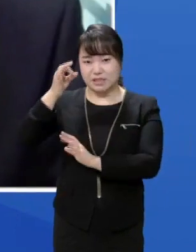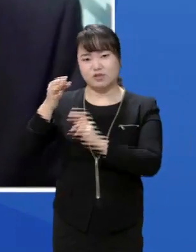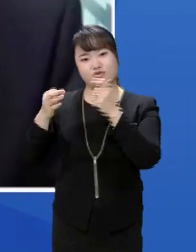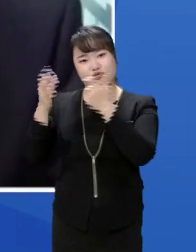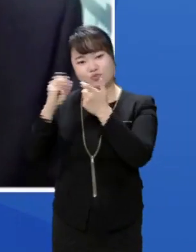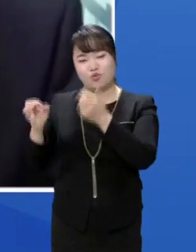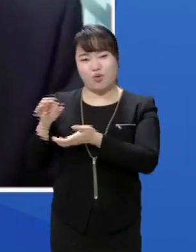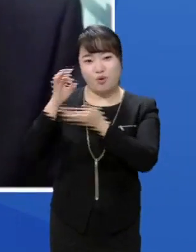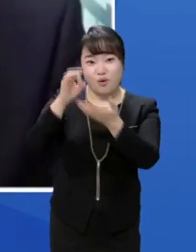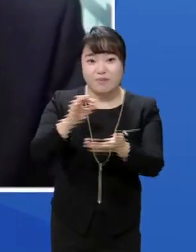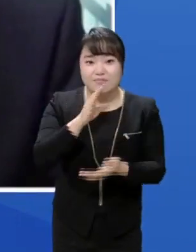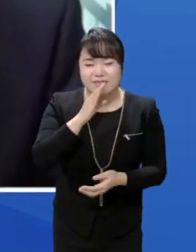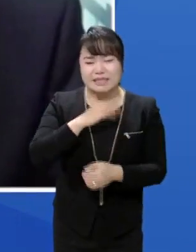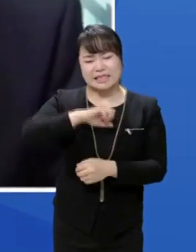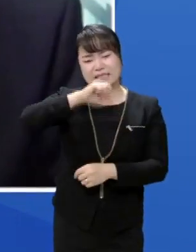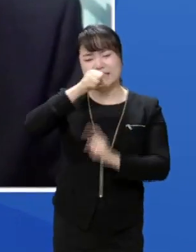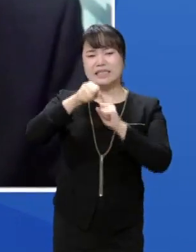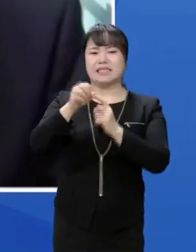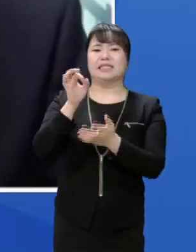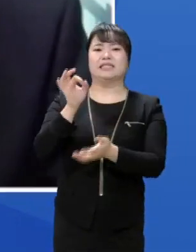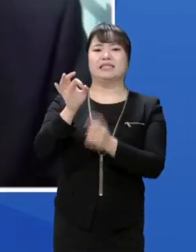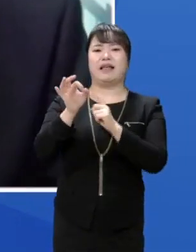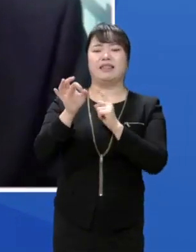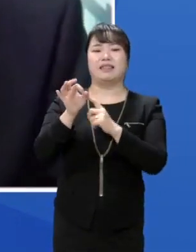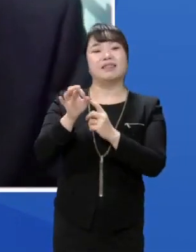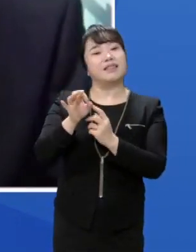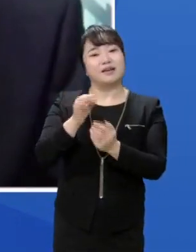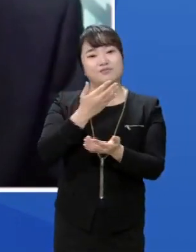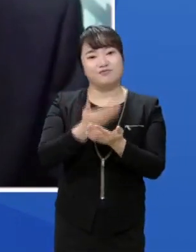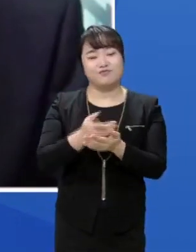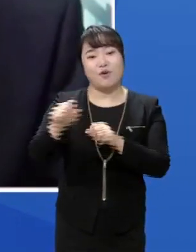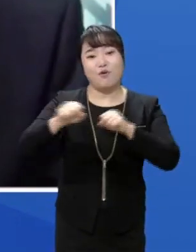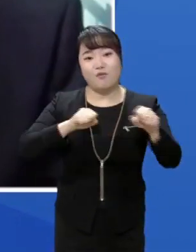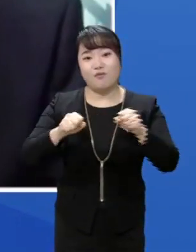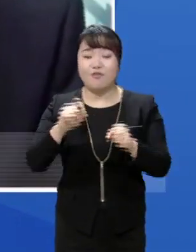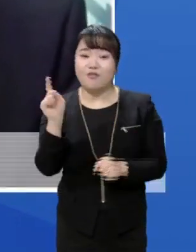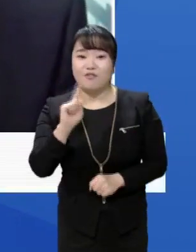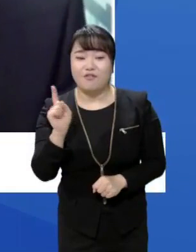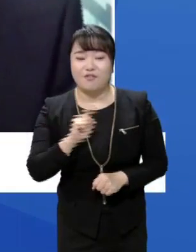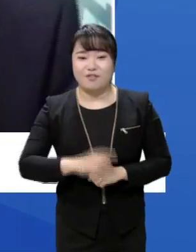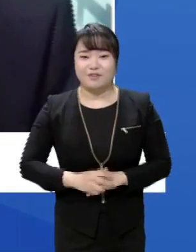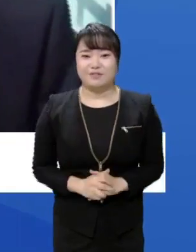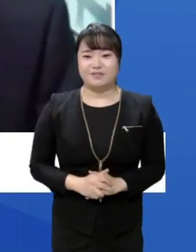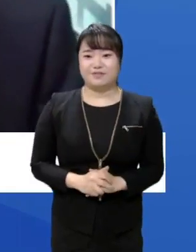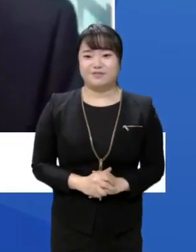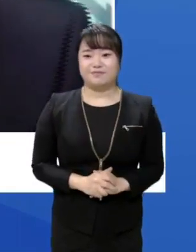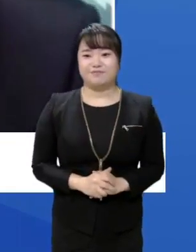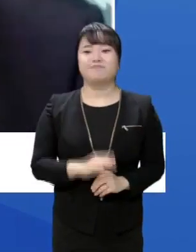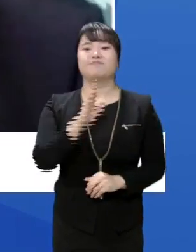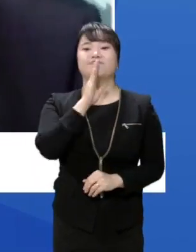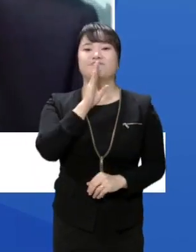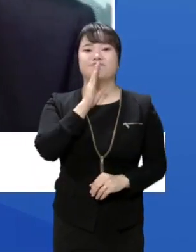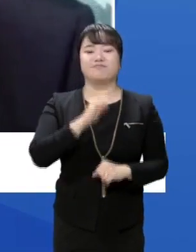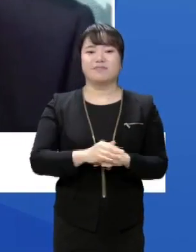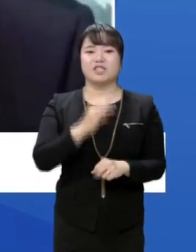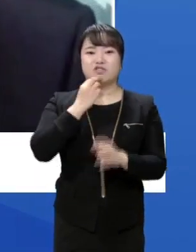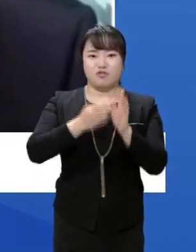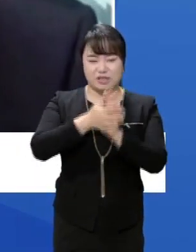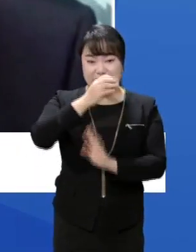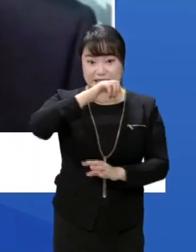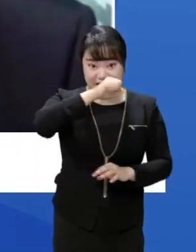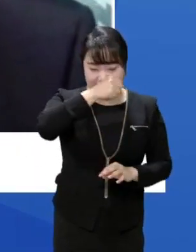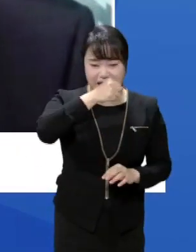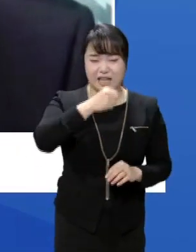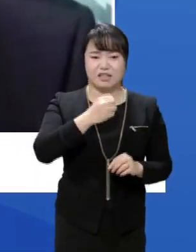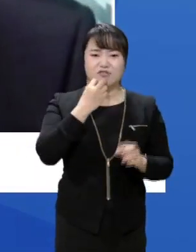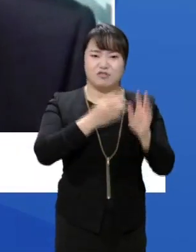앞으로 예산 마련에도 의원님의 활동 계획이 좀 있을 것 같은데요. 그래서 지금 서울시 예산의 경우에는